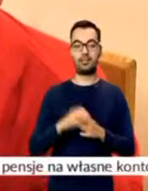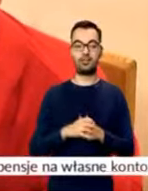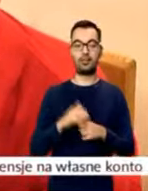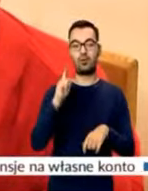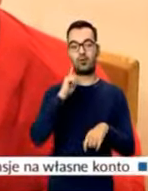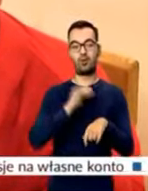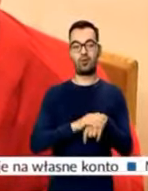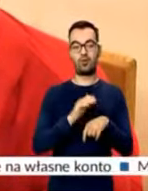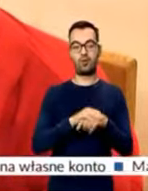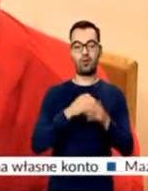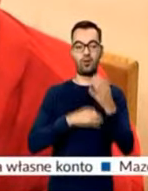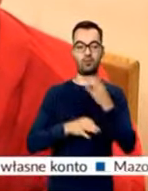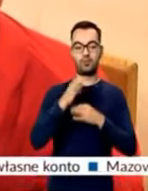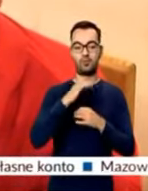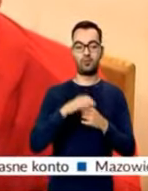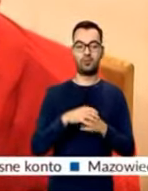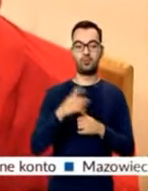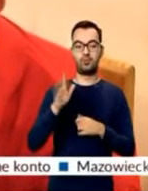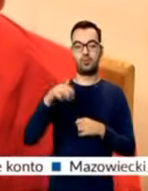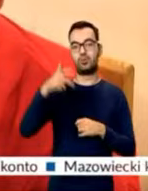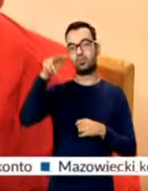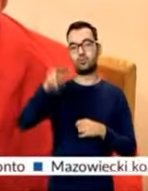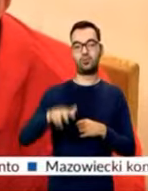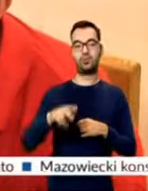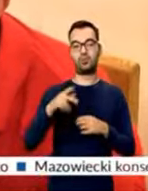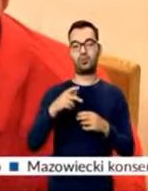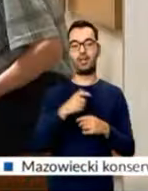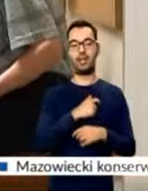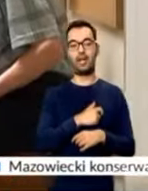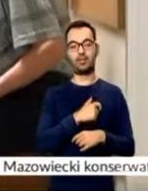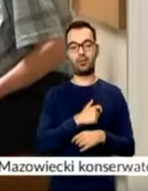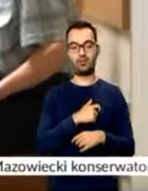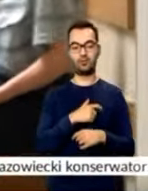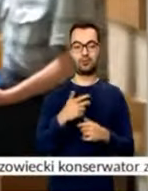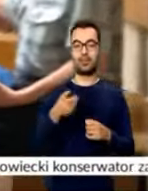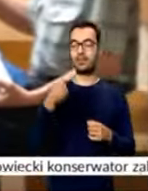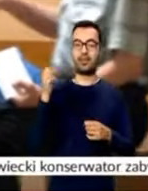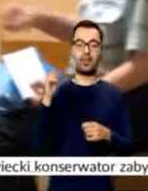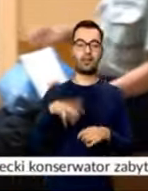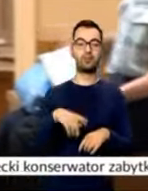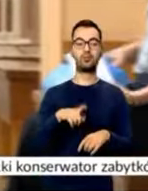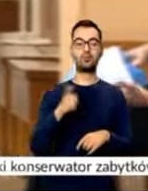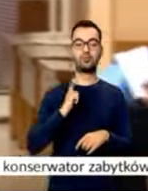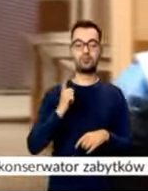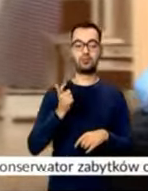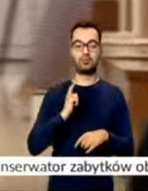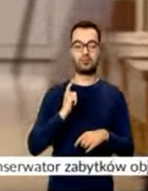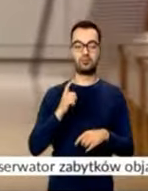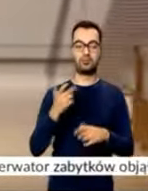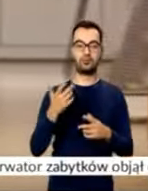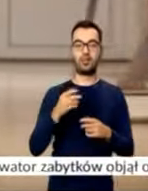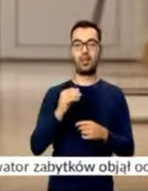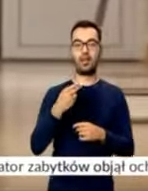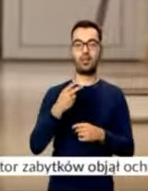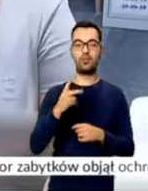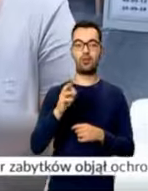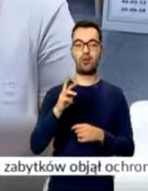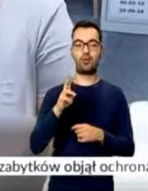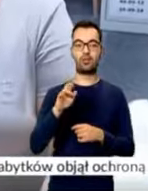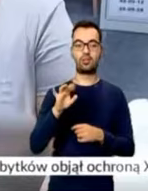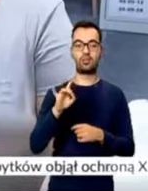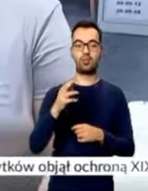Kolega mówił, że dopiero za trzy miesiące będzie miał wizytę u kardiologa. Najdłużej jest poradnia endokrynologiczna.